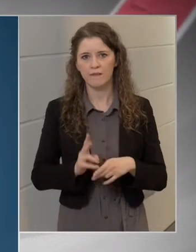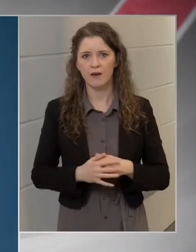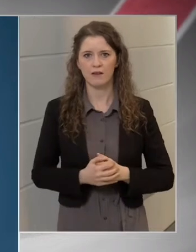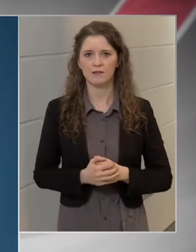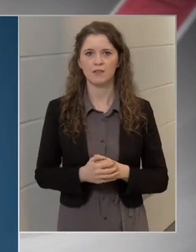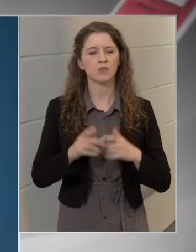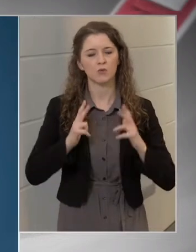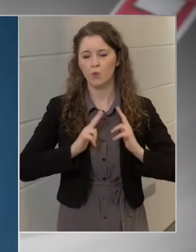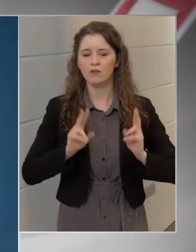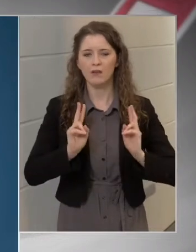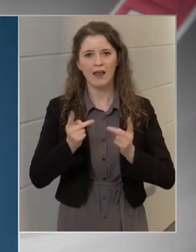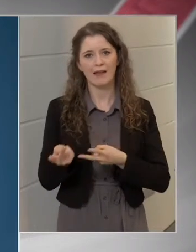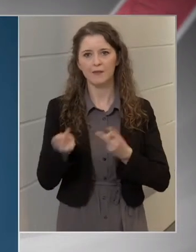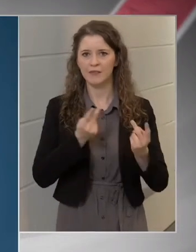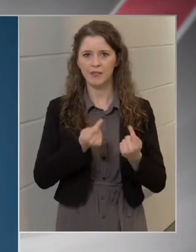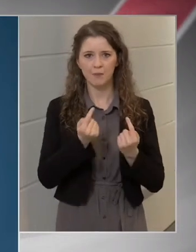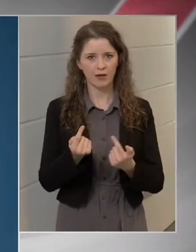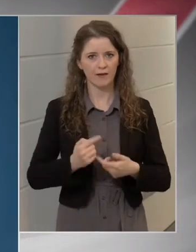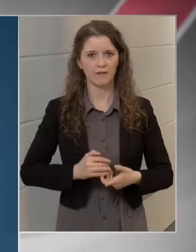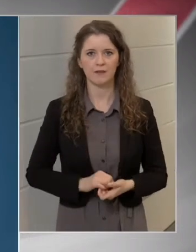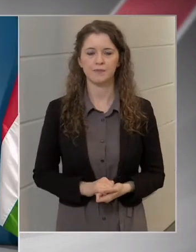nyugodtan vigye magával.